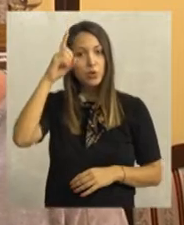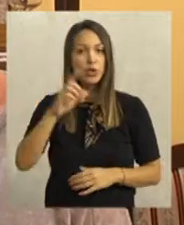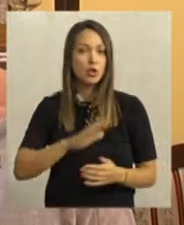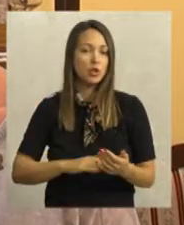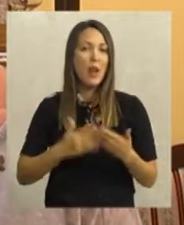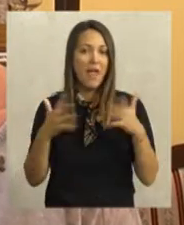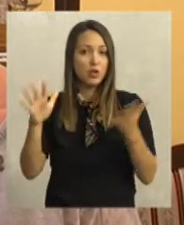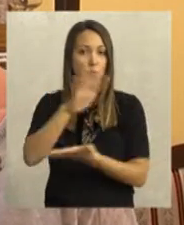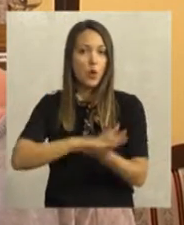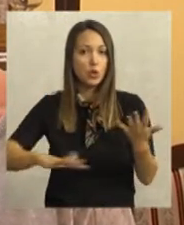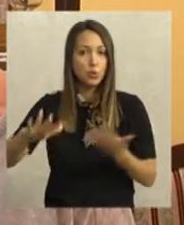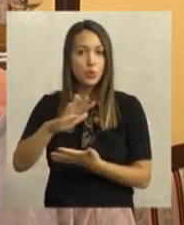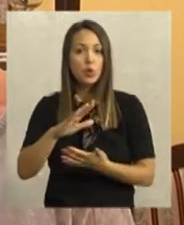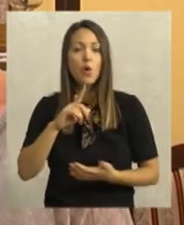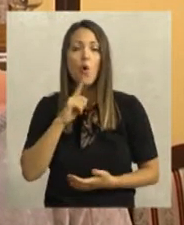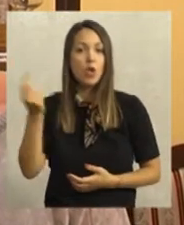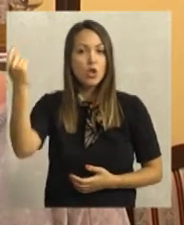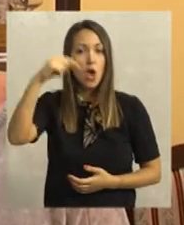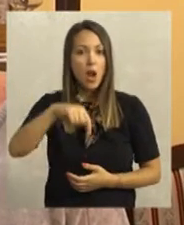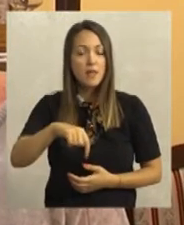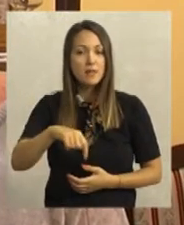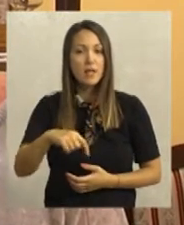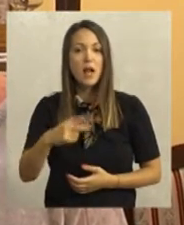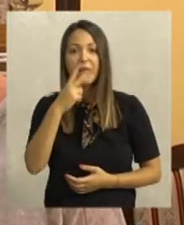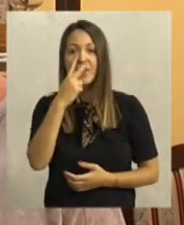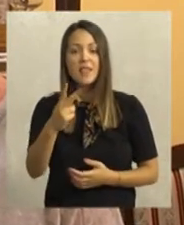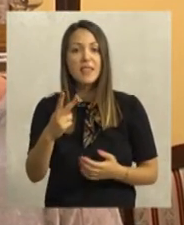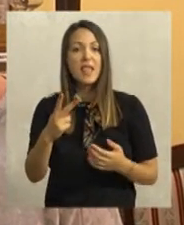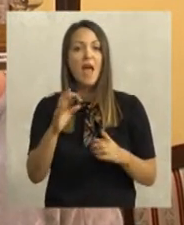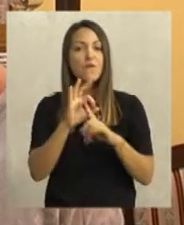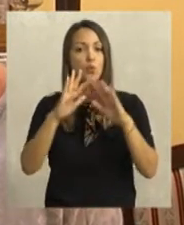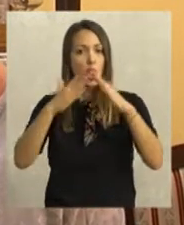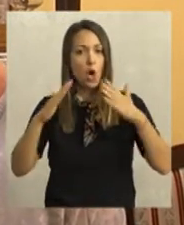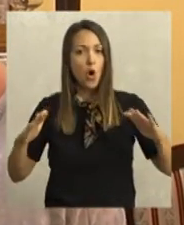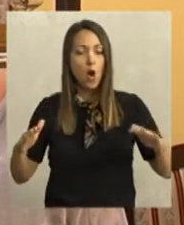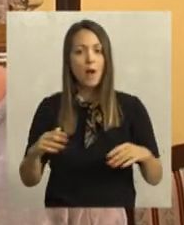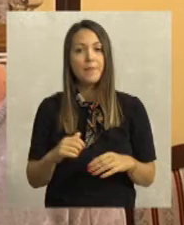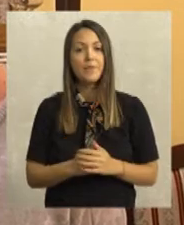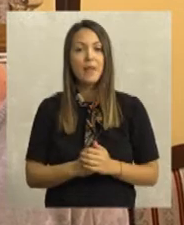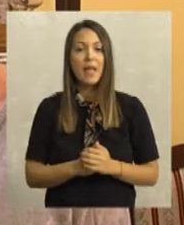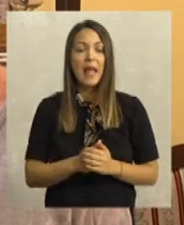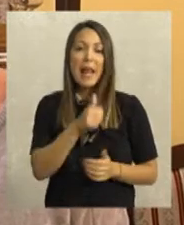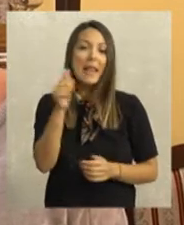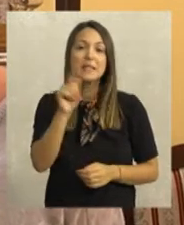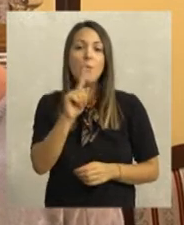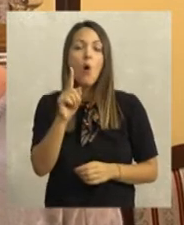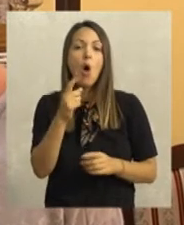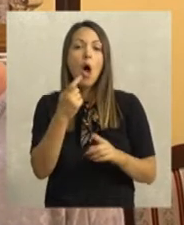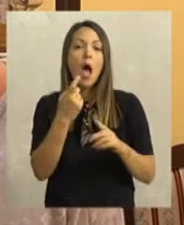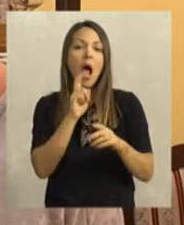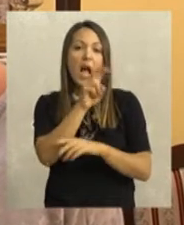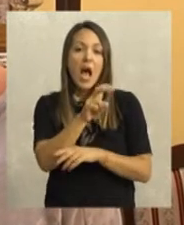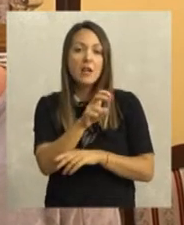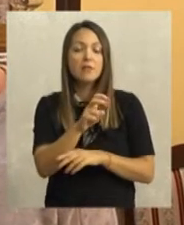emetivne područje, s koga nam dolaze, vide uglavnom Frušku goru, ne Karlovce kao jedno malo mesto, nego